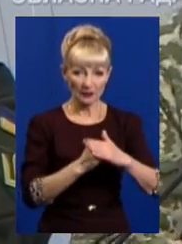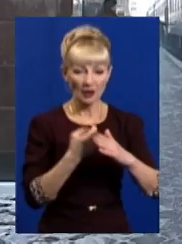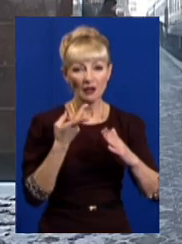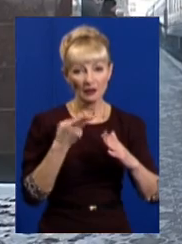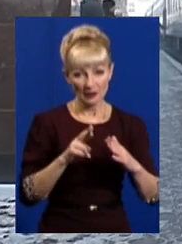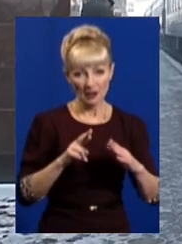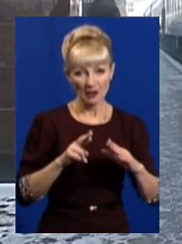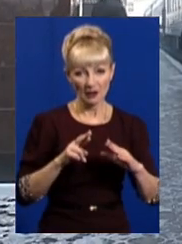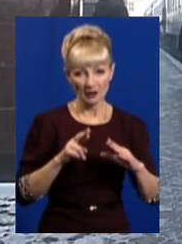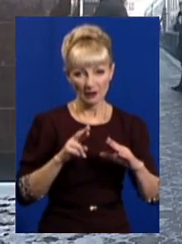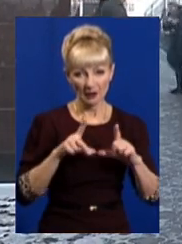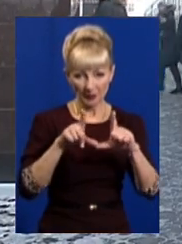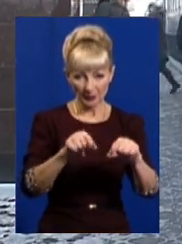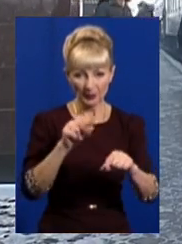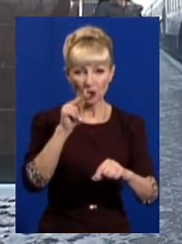кордону».